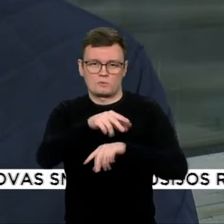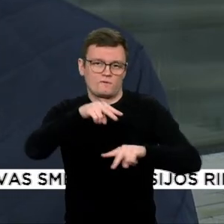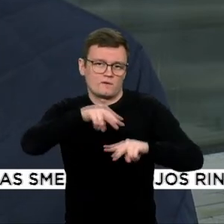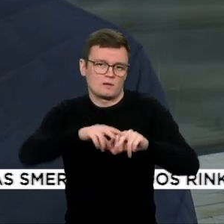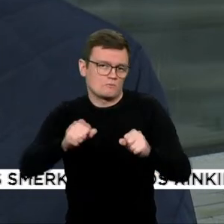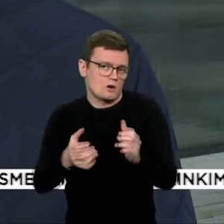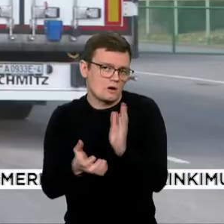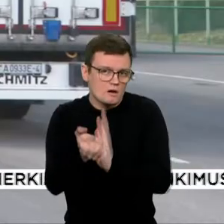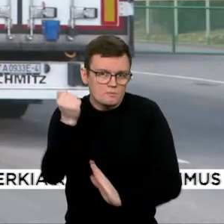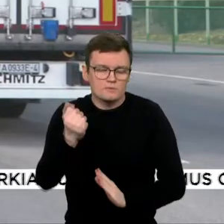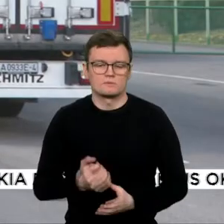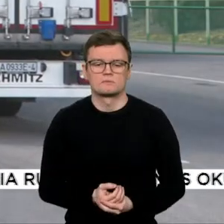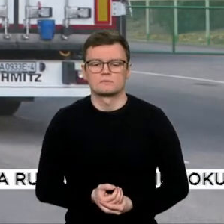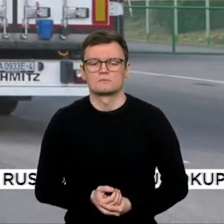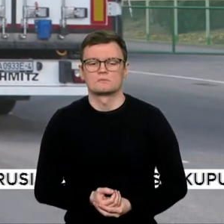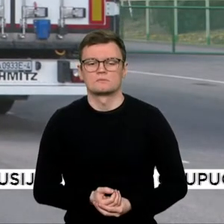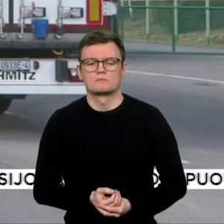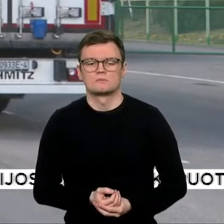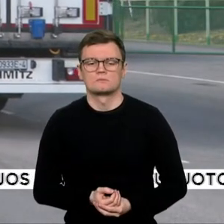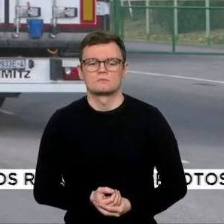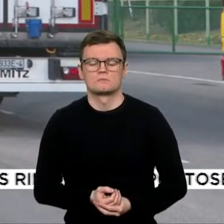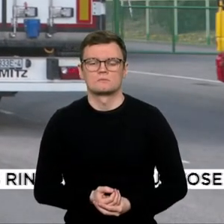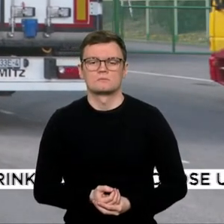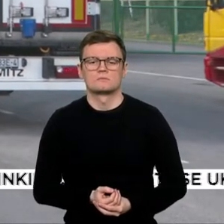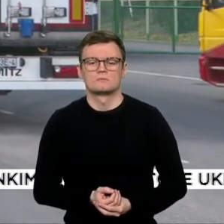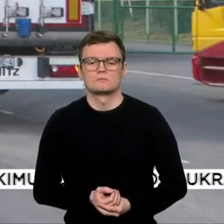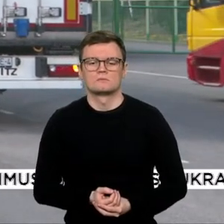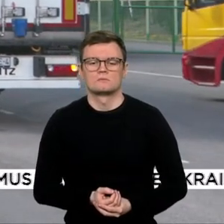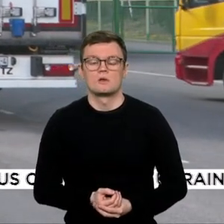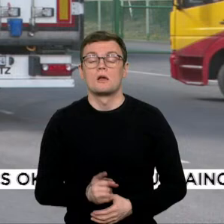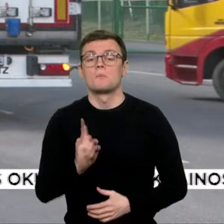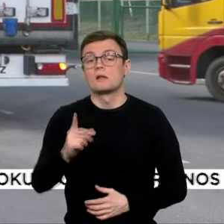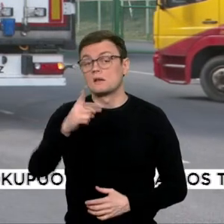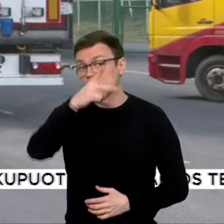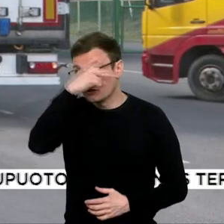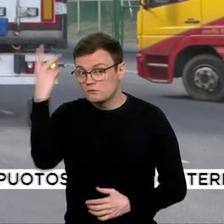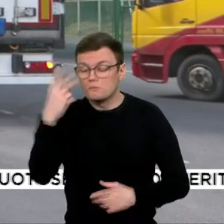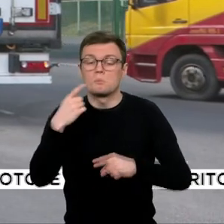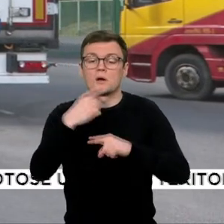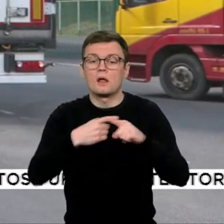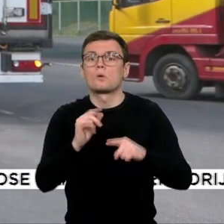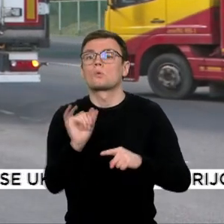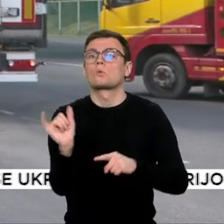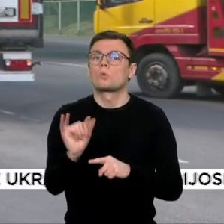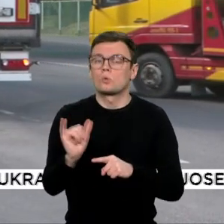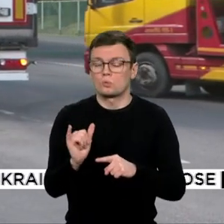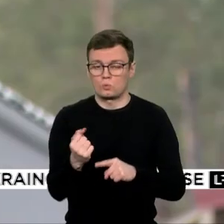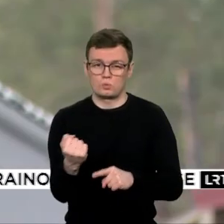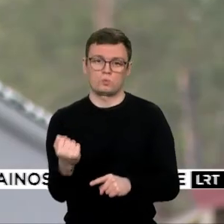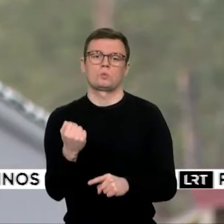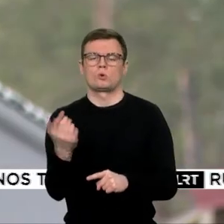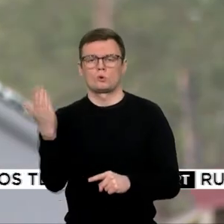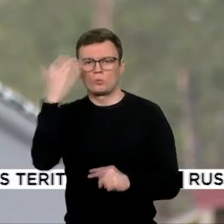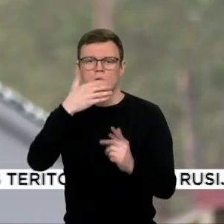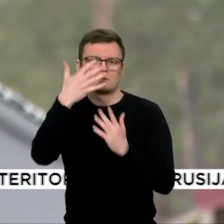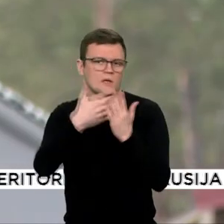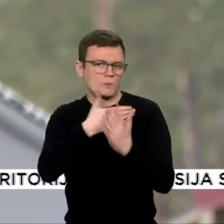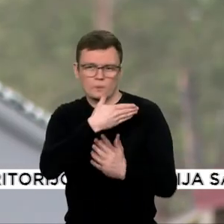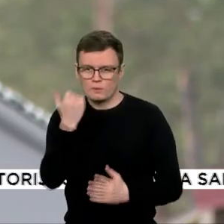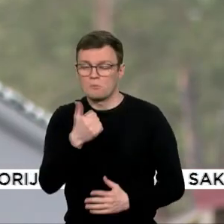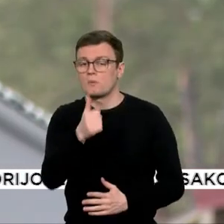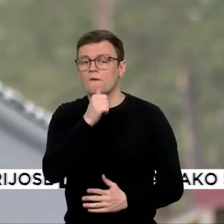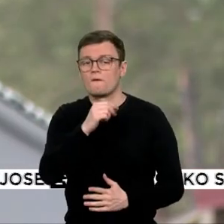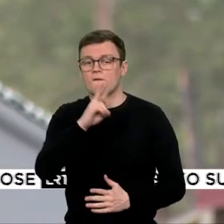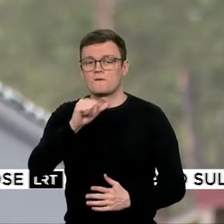produkciją eksportuoti. Tačiau tų lietuviškų prekių, kurių Baltarusija vežama daugiausia, jo daimės arą šią nėra. Pavyzdžiui, vatos.